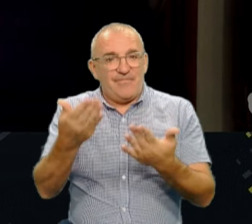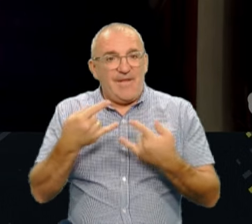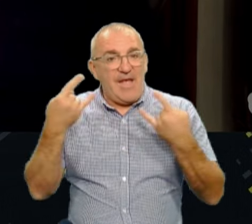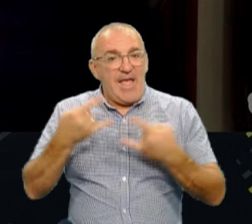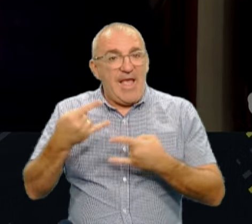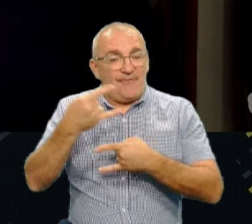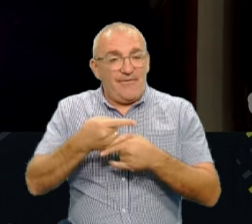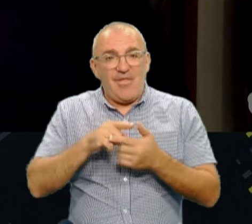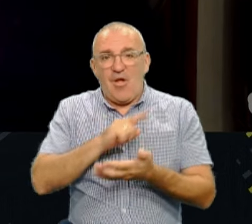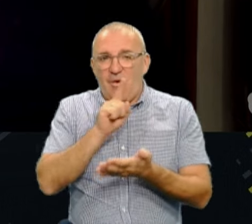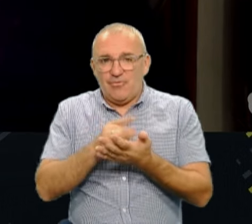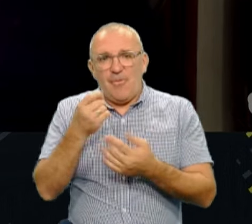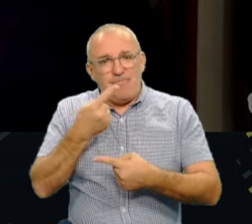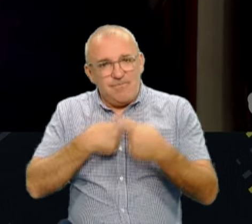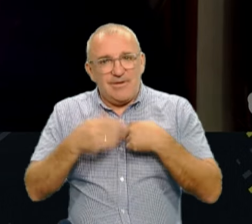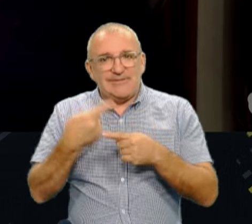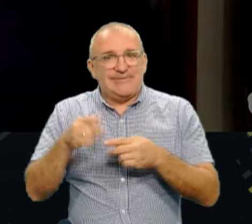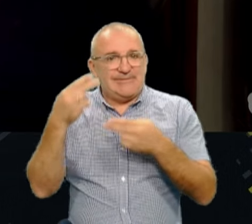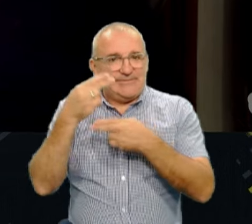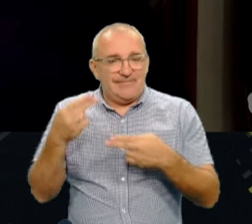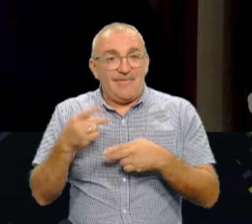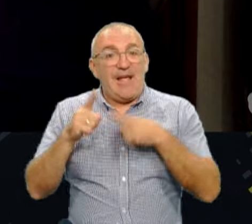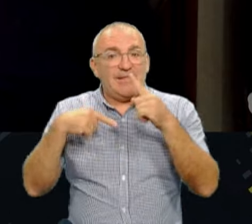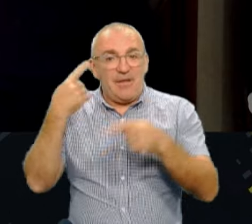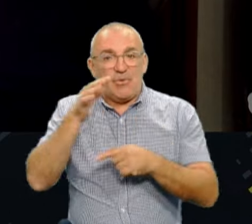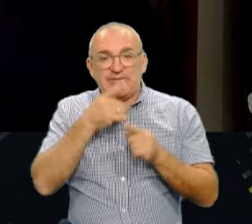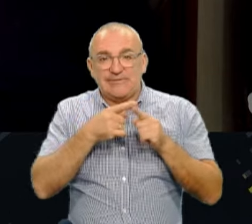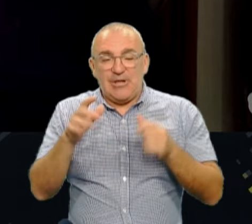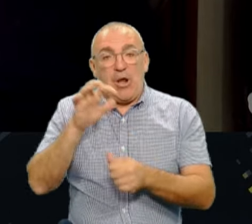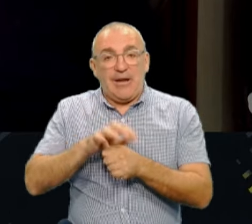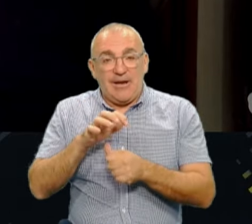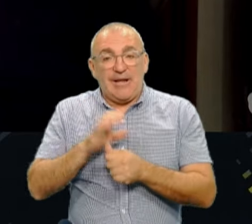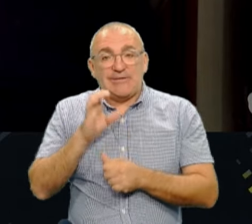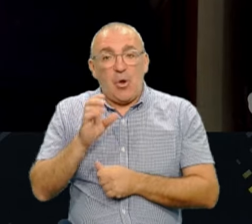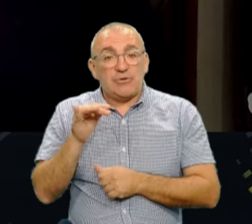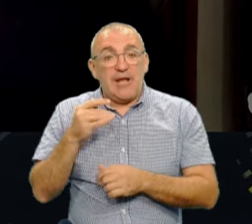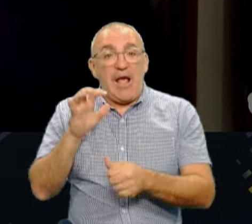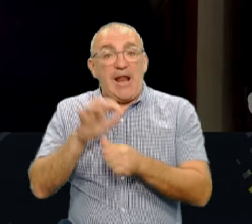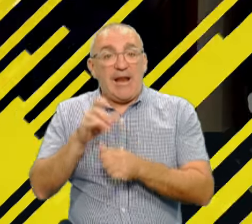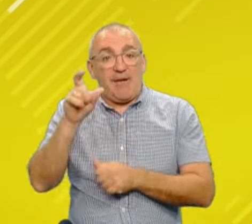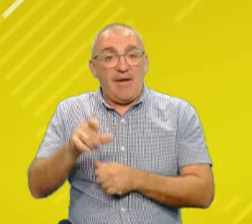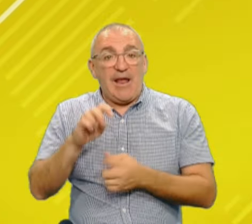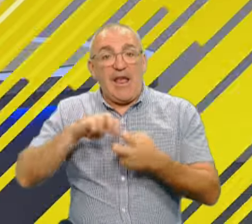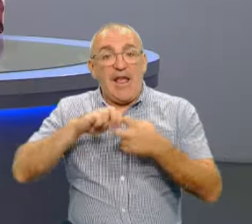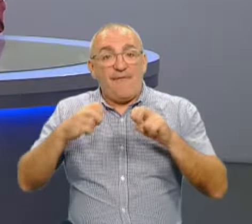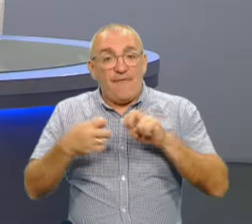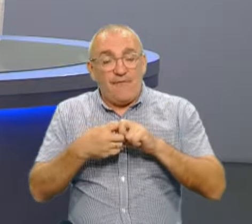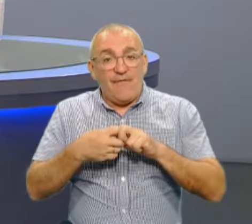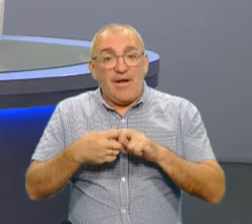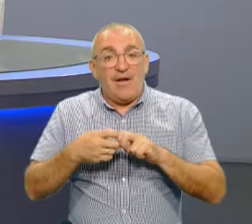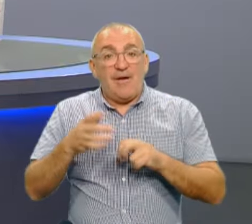Обов'язково ще будемо повертатись до цієї теми і в наступного сезону грибного. Сергій Козлан, грибник з Івано-Франківщини, Косіва, був з нами на